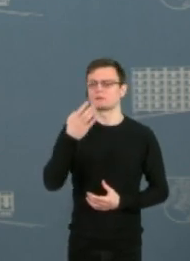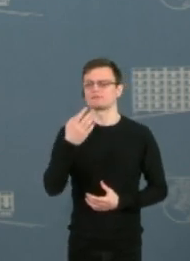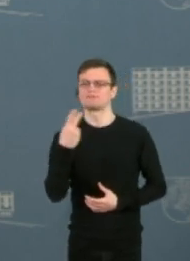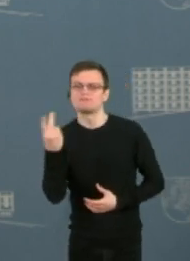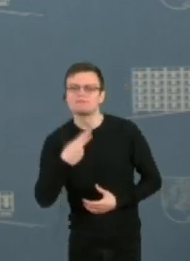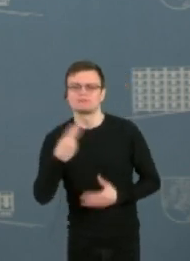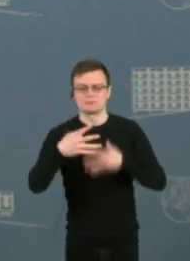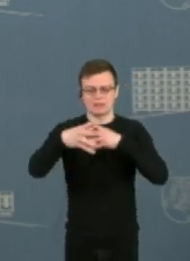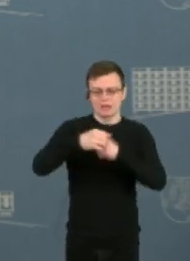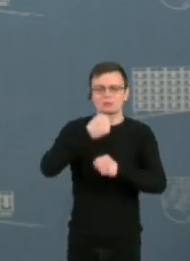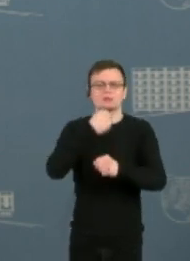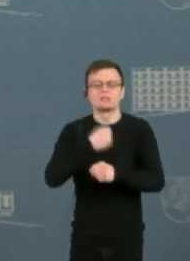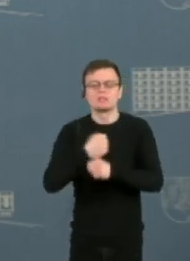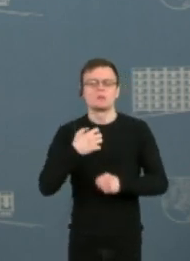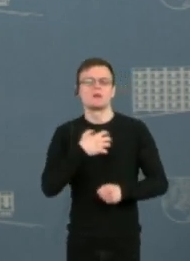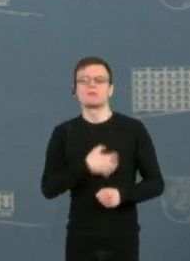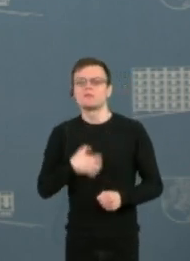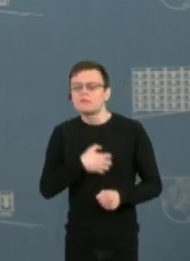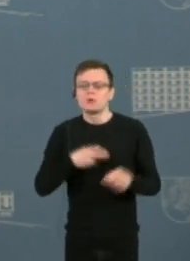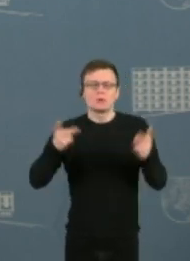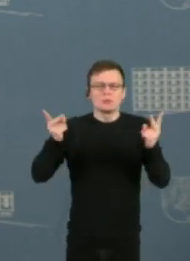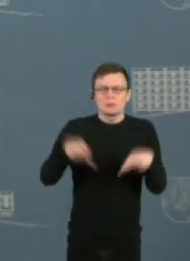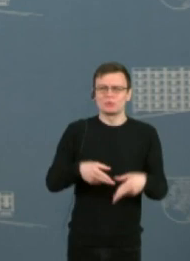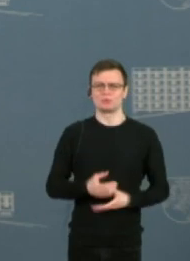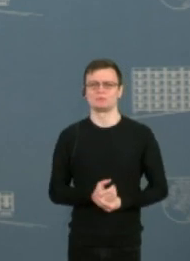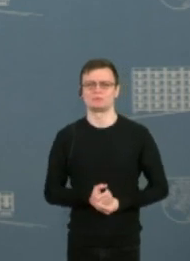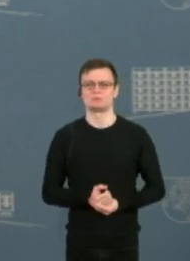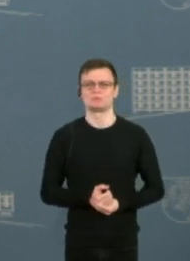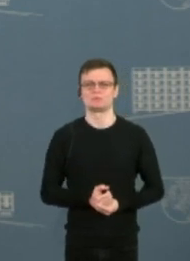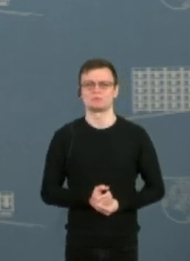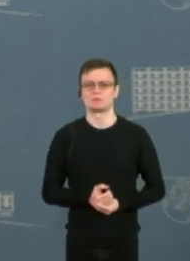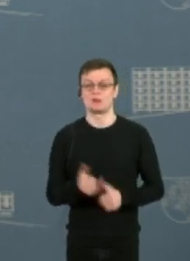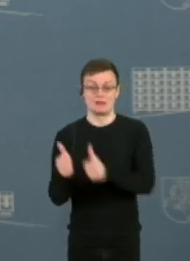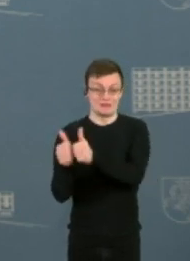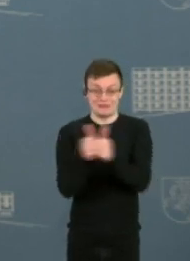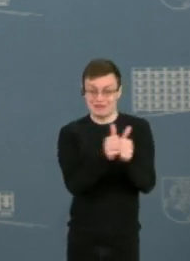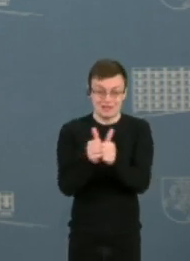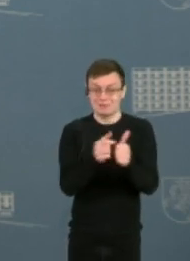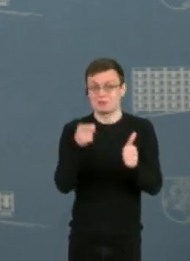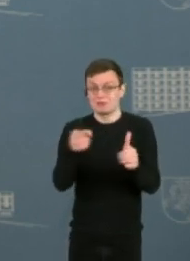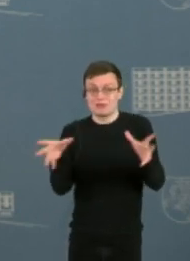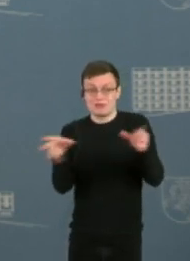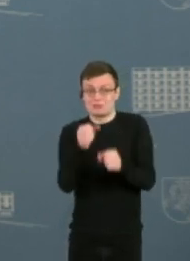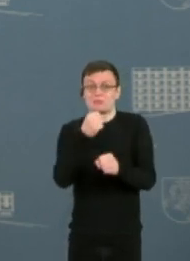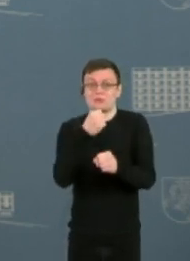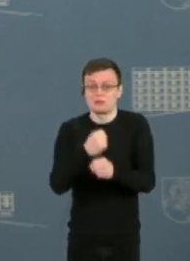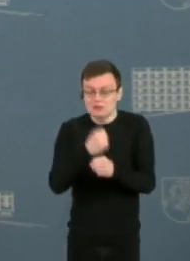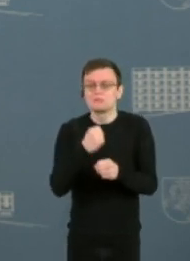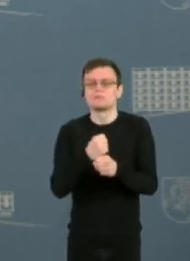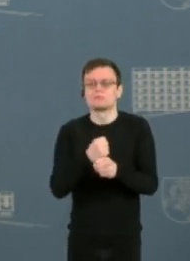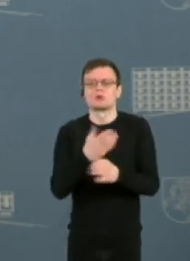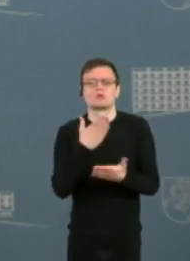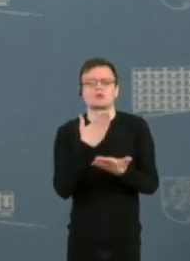poreikį, reikšmę. Kaimynų bendradarbiavimas turi